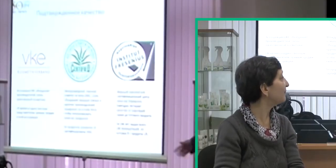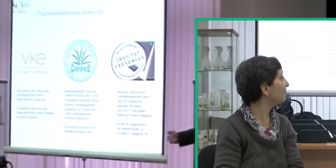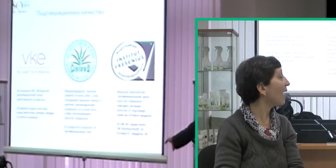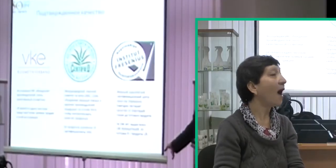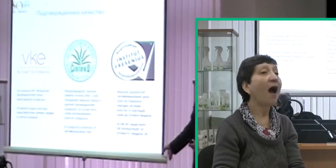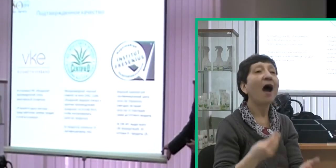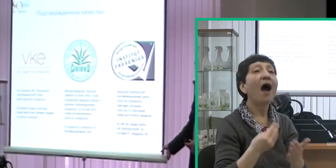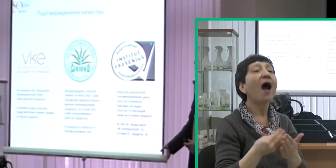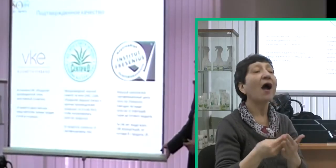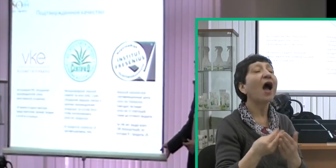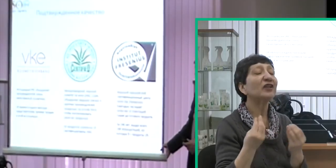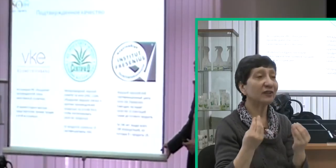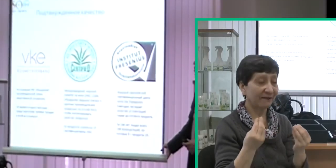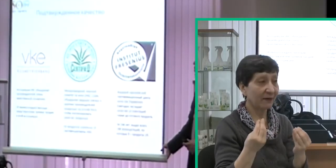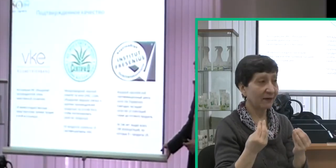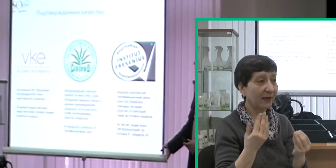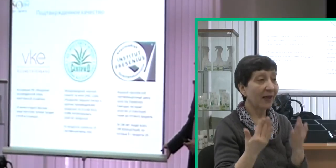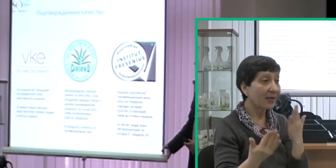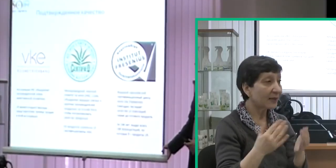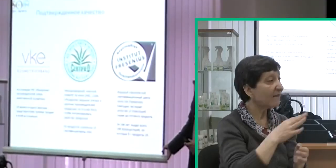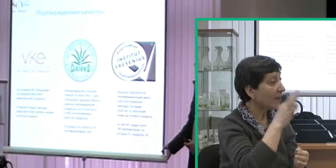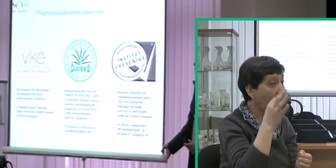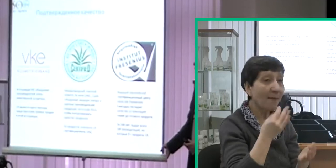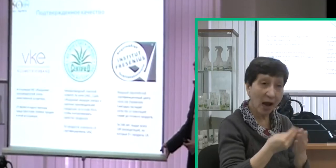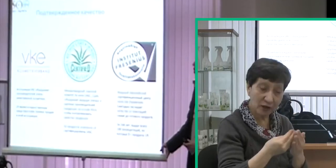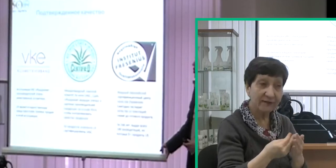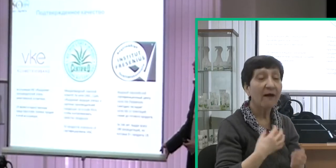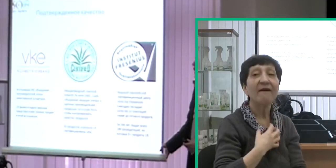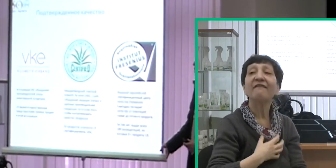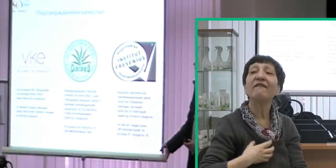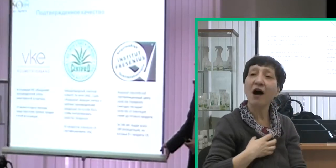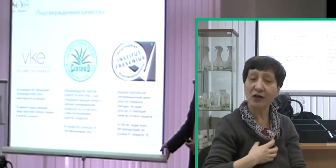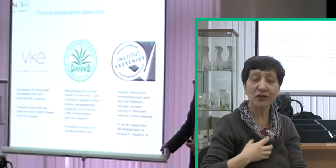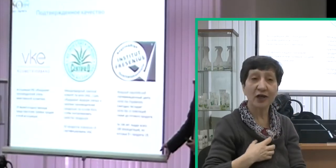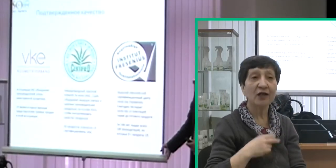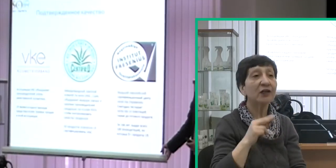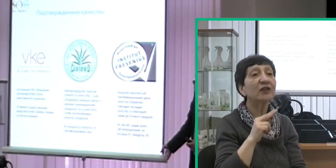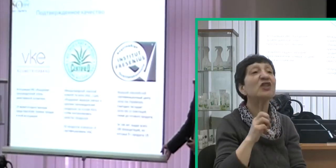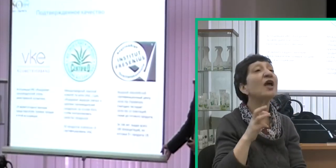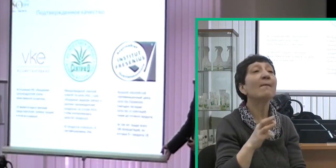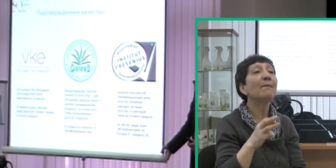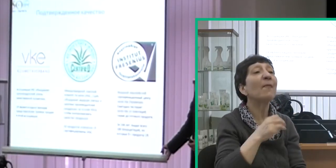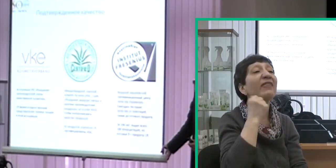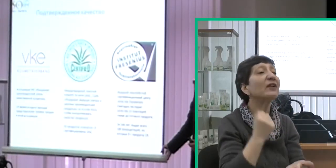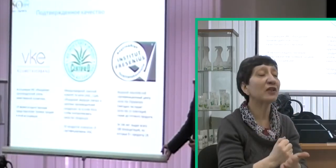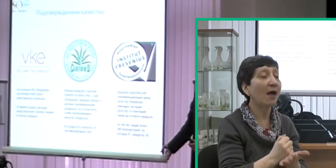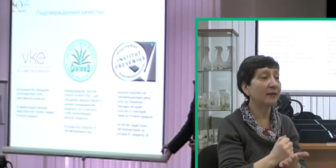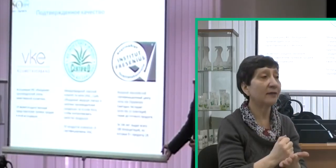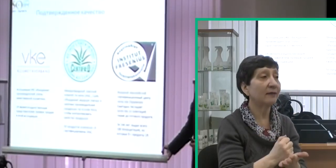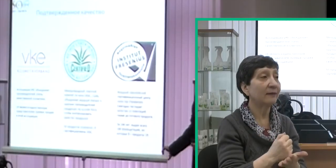Что касается качества. Если мы продукцию выбираем по качеству, то нам очень важно, чем это качество